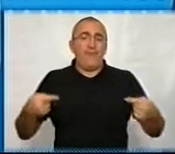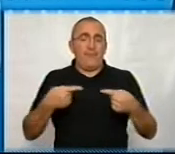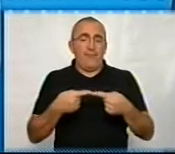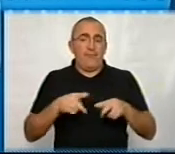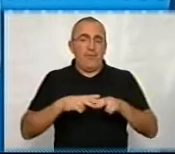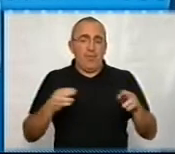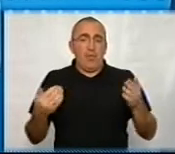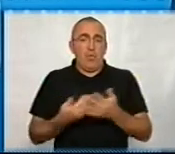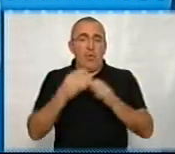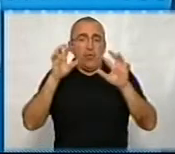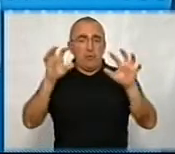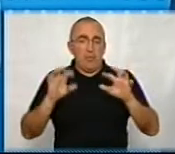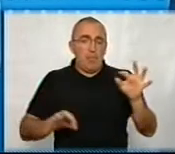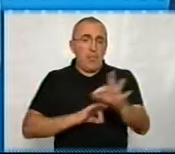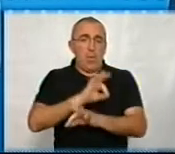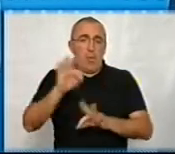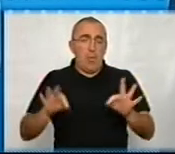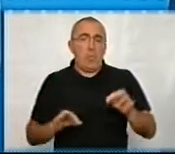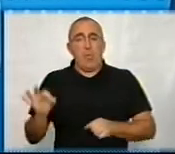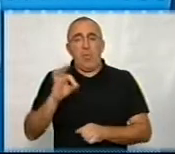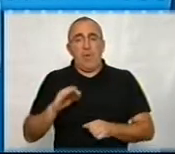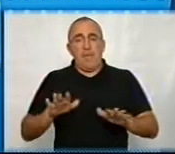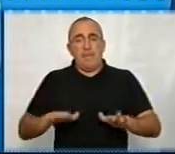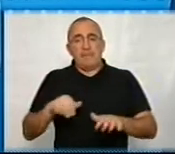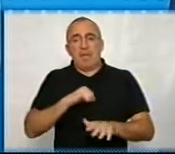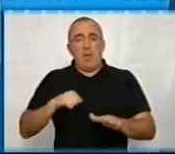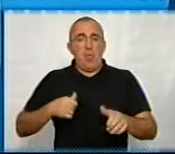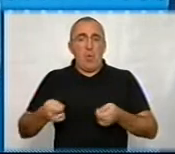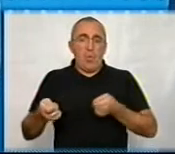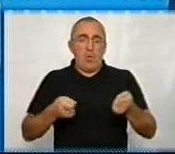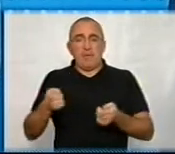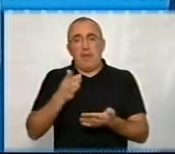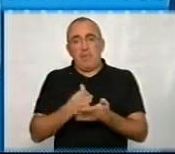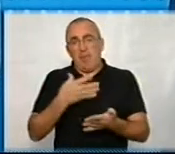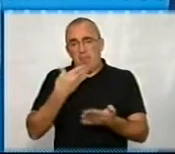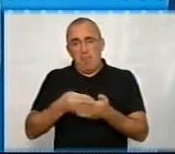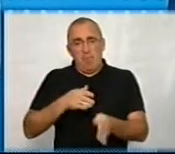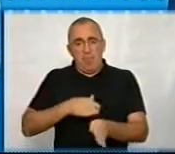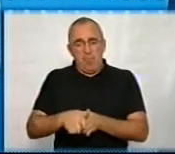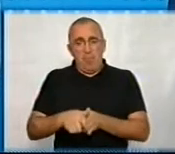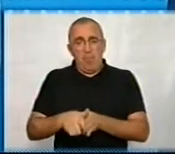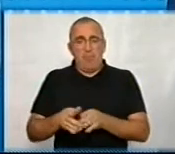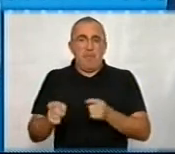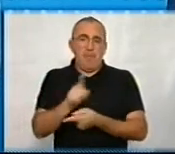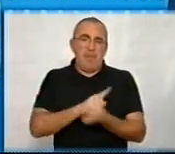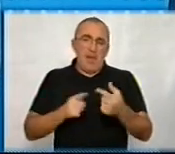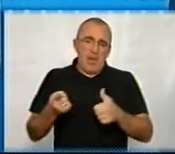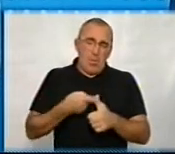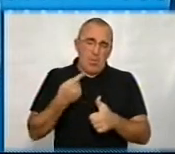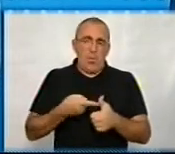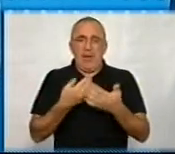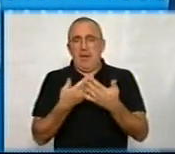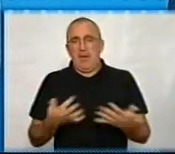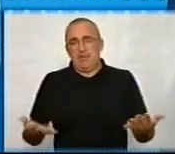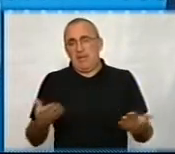теж новим законопроєктом про місцеве самоврядування. Там є ці повноваження, там переіменувань різних,